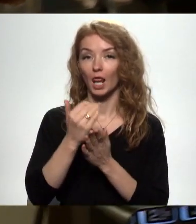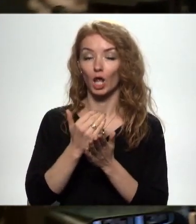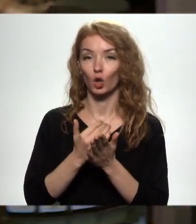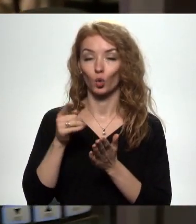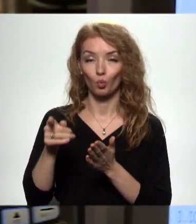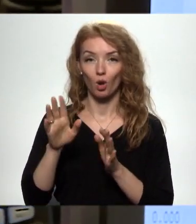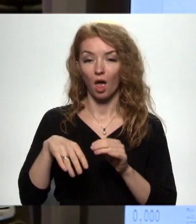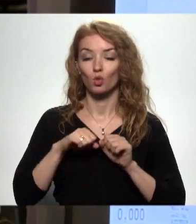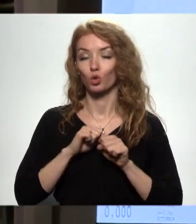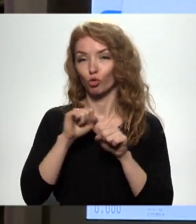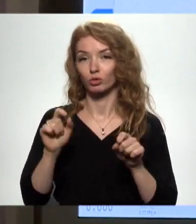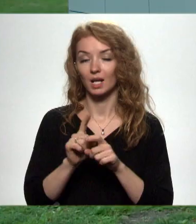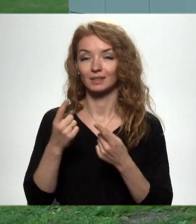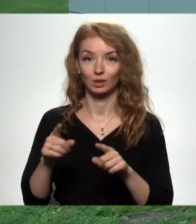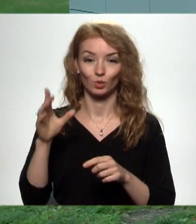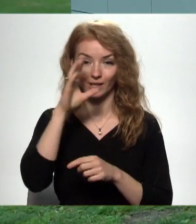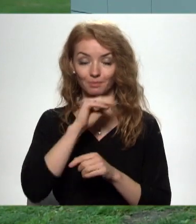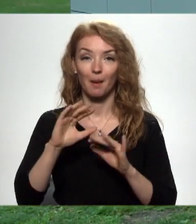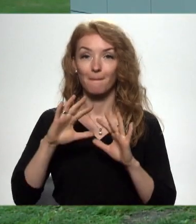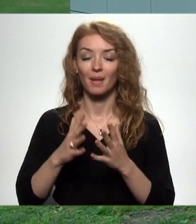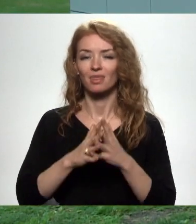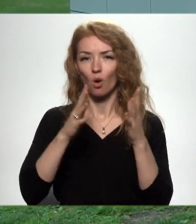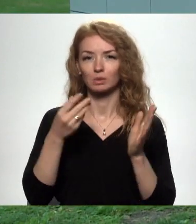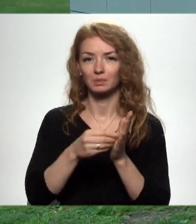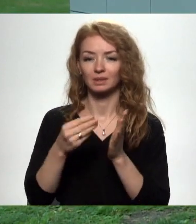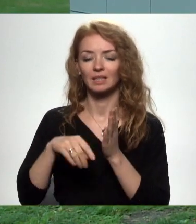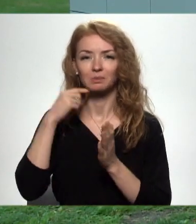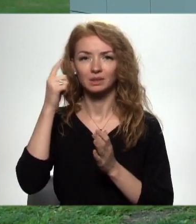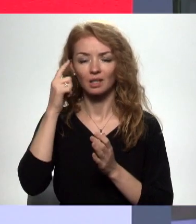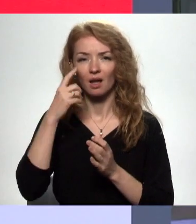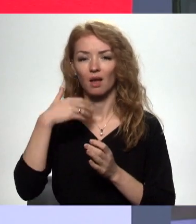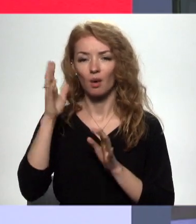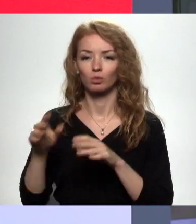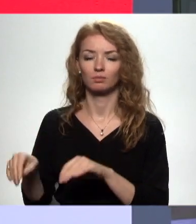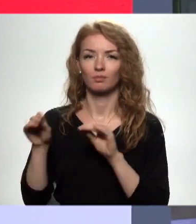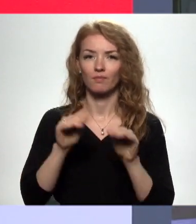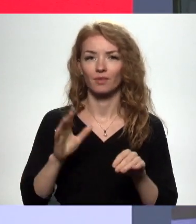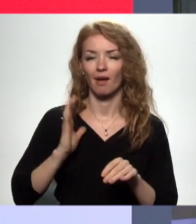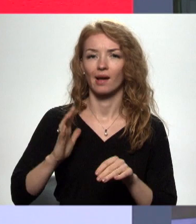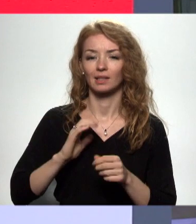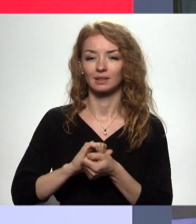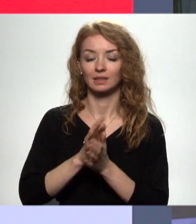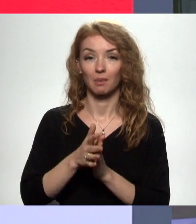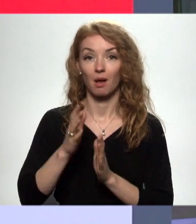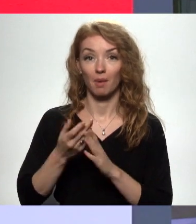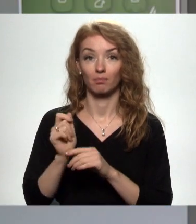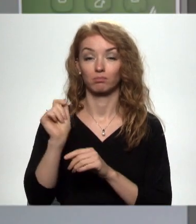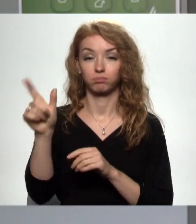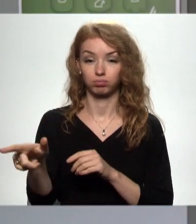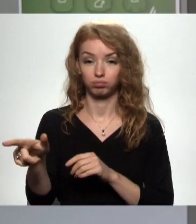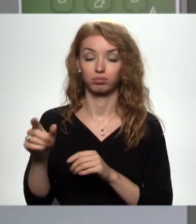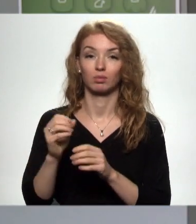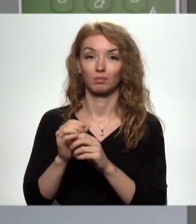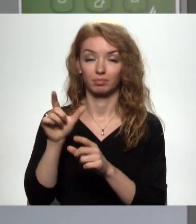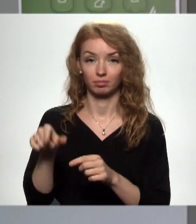varētu nodrošināt arī citu iespēju. Tikmēr daudzi pircei vēlas zināt, ka tiks ieviesta sen gaidītā sistēma, ka nododot depozīta